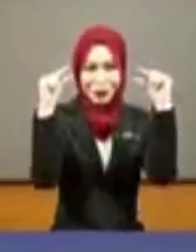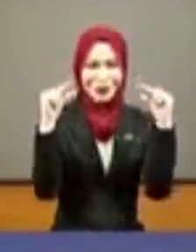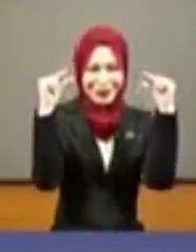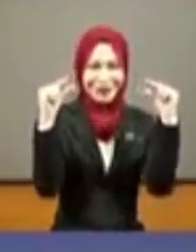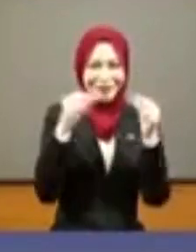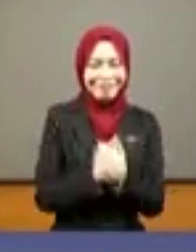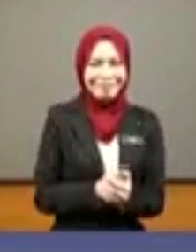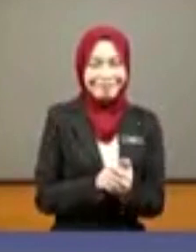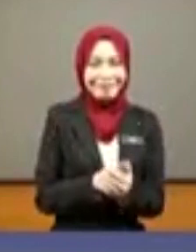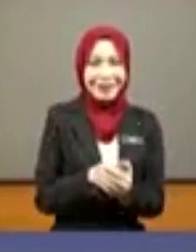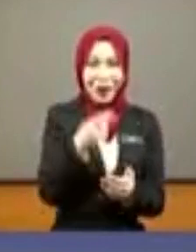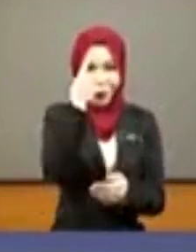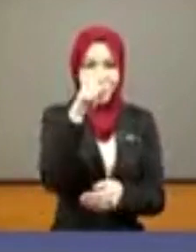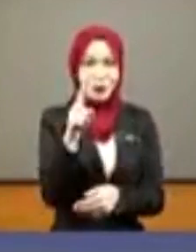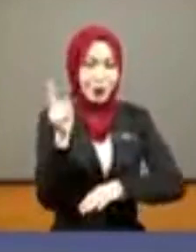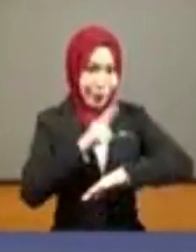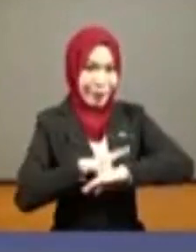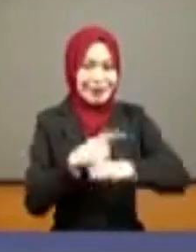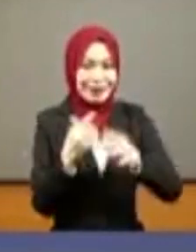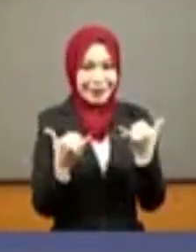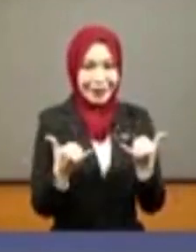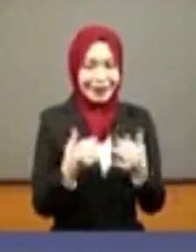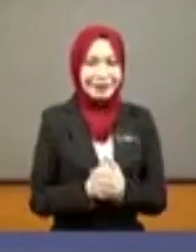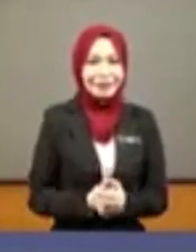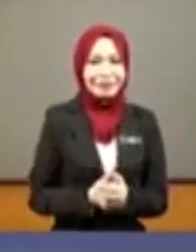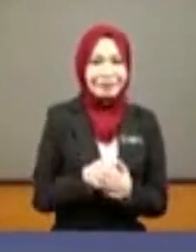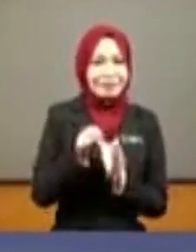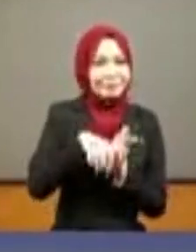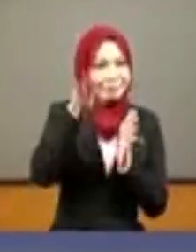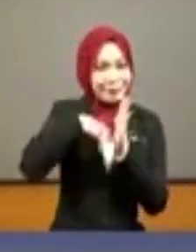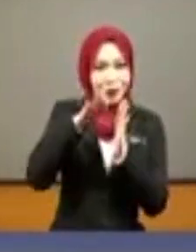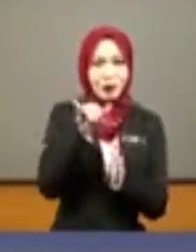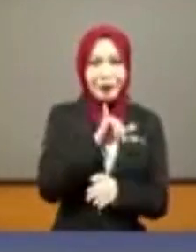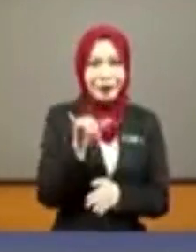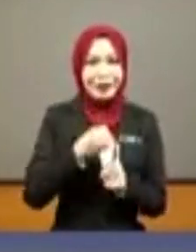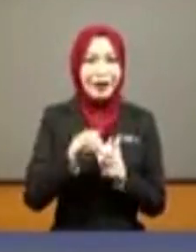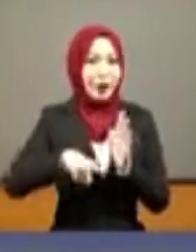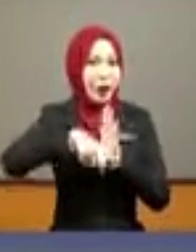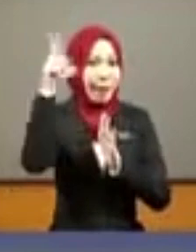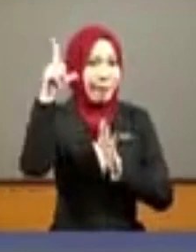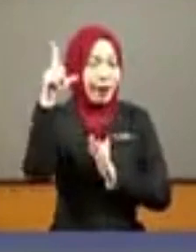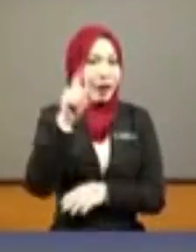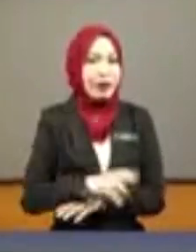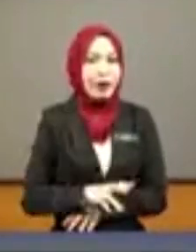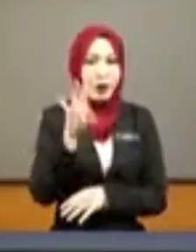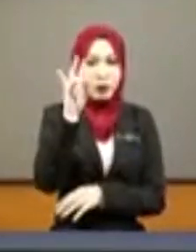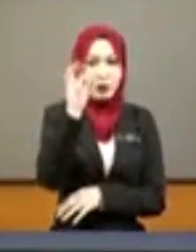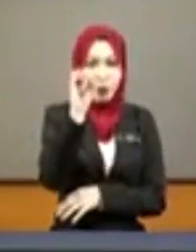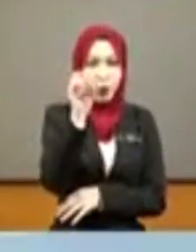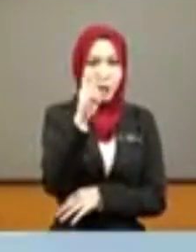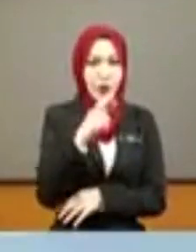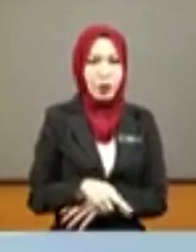Untuk buat masa ini, saya dimaklumkan sekurang-kurangnya ataupun lebih 70,000 orang guru